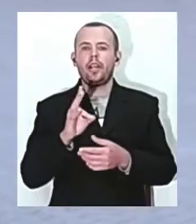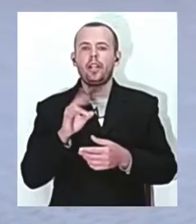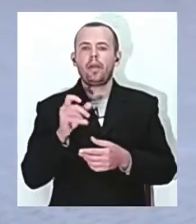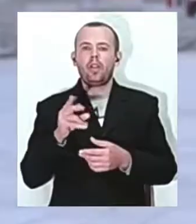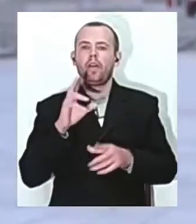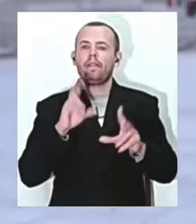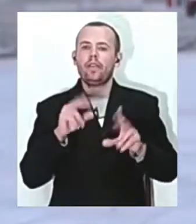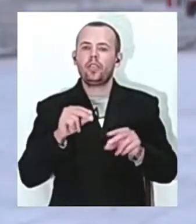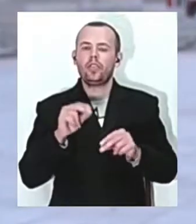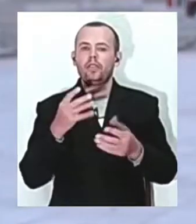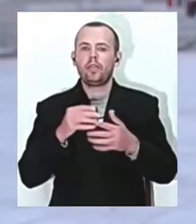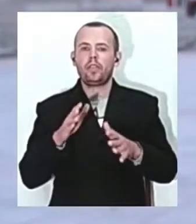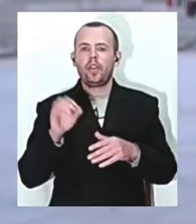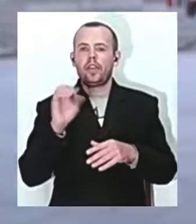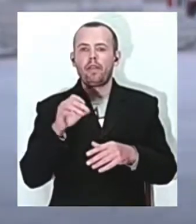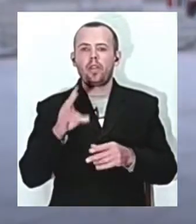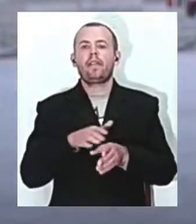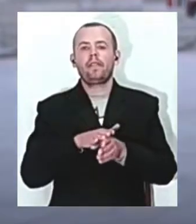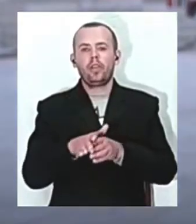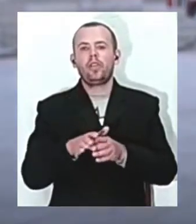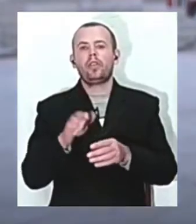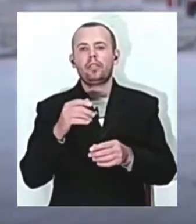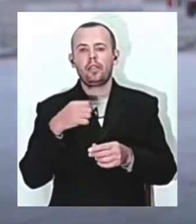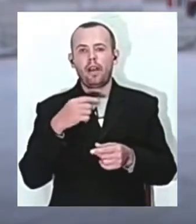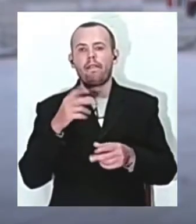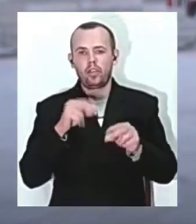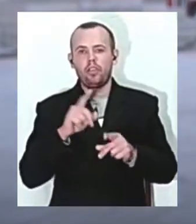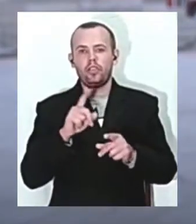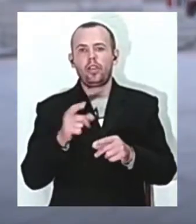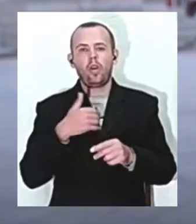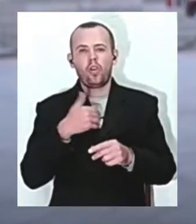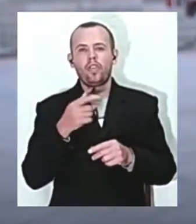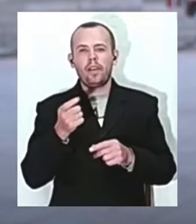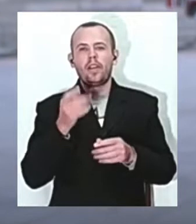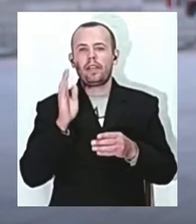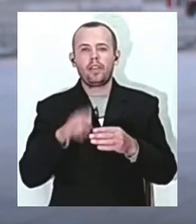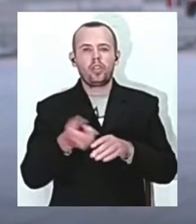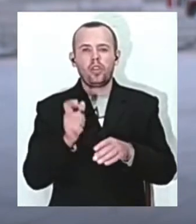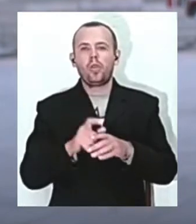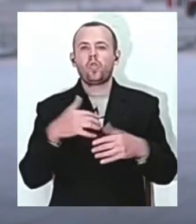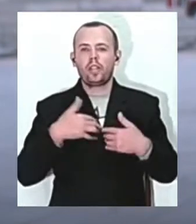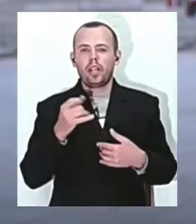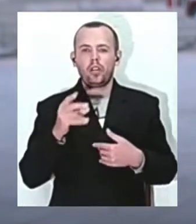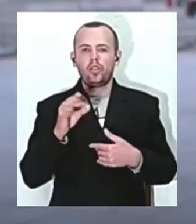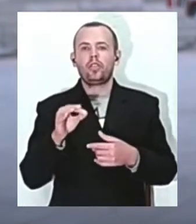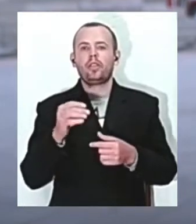Євромайдан виконав. Я вважаю, що все ж таки, хоч воно завершилося дуже трагічно, але все рівно Майдан переміг.